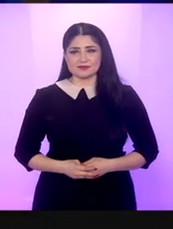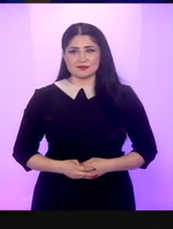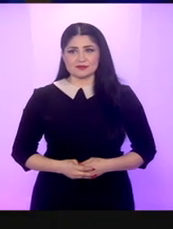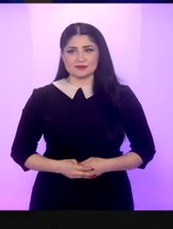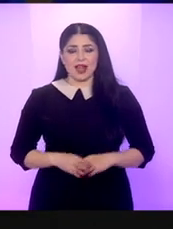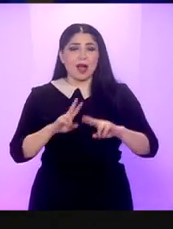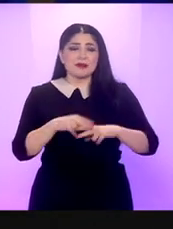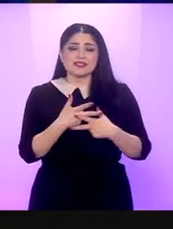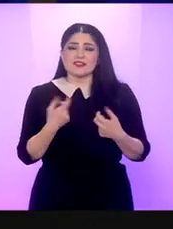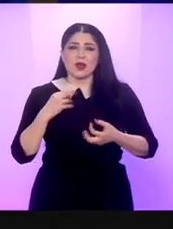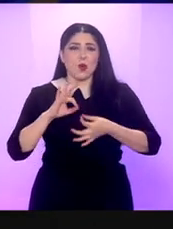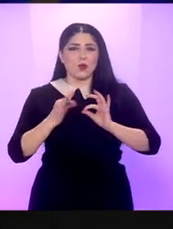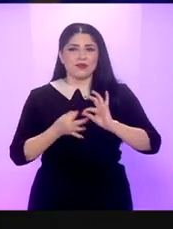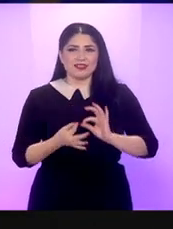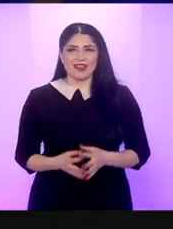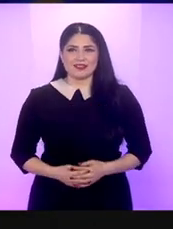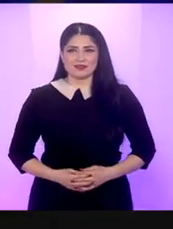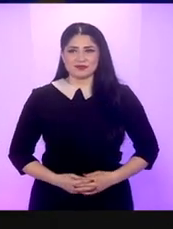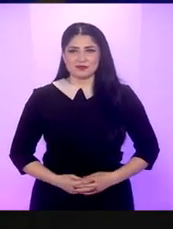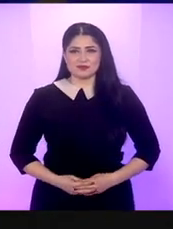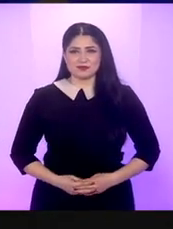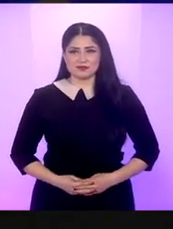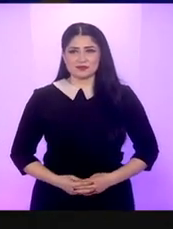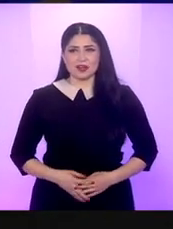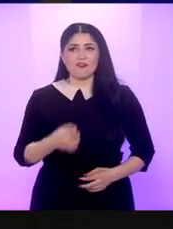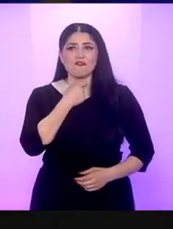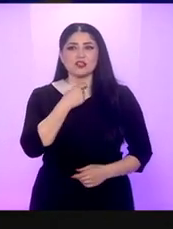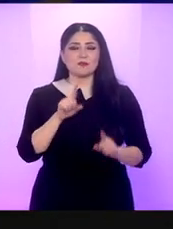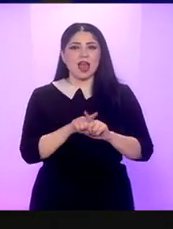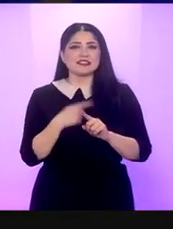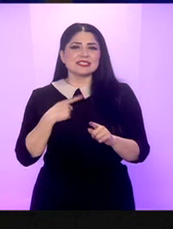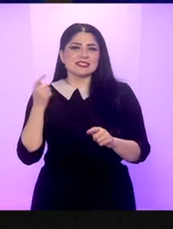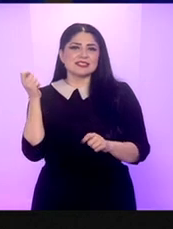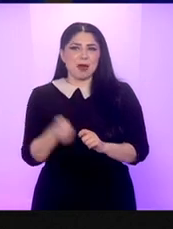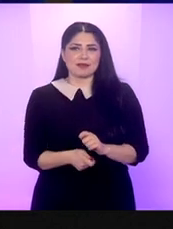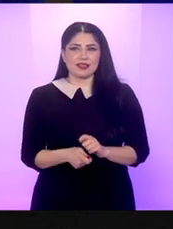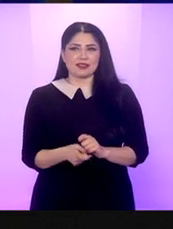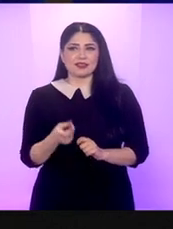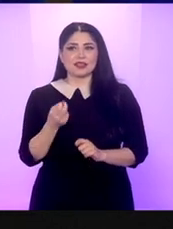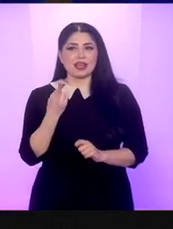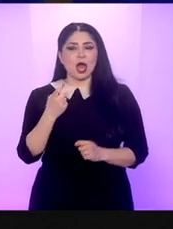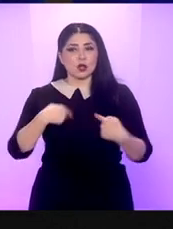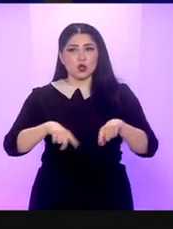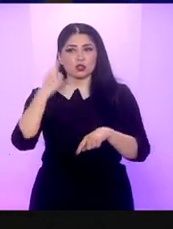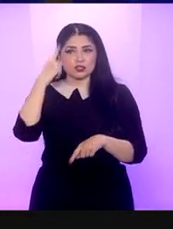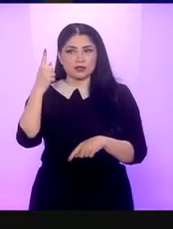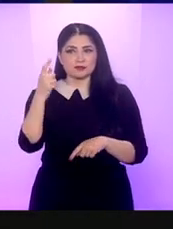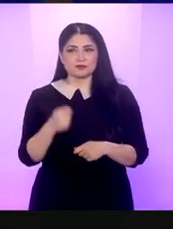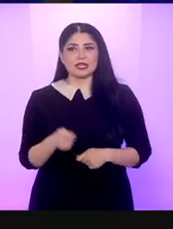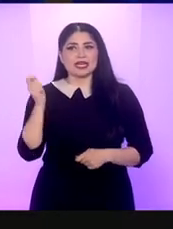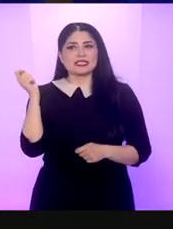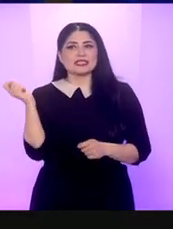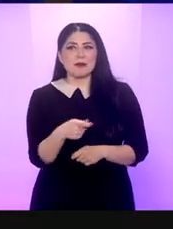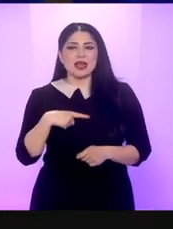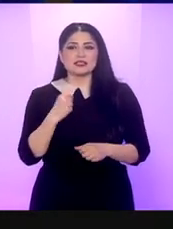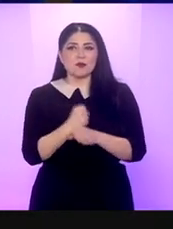I have no words My voice is in my sword We know the